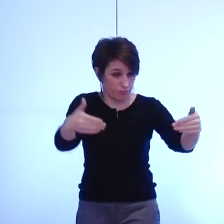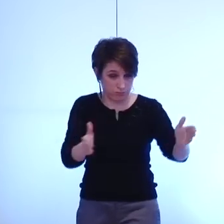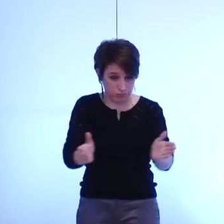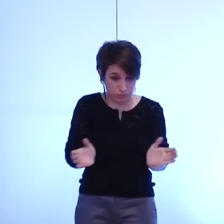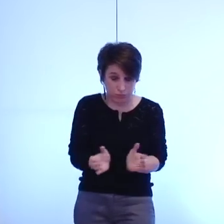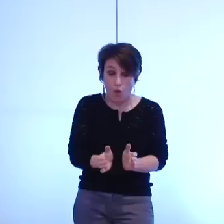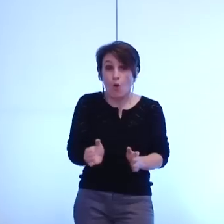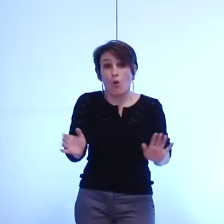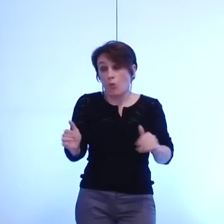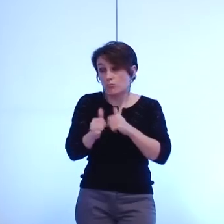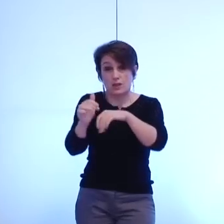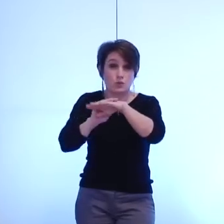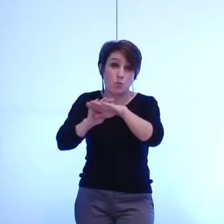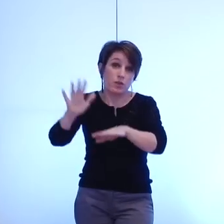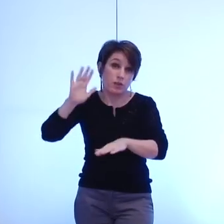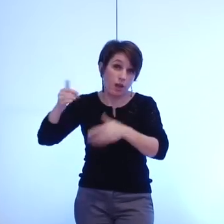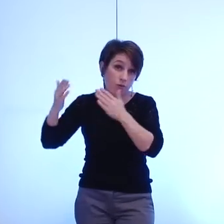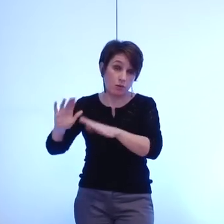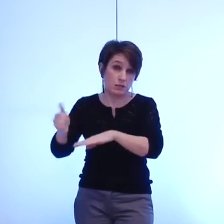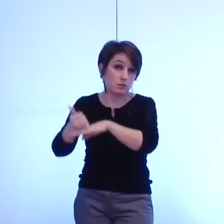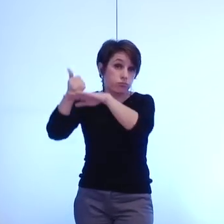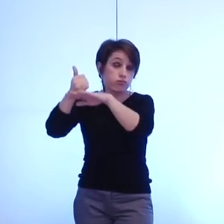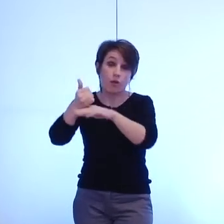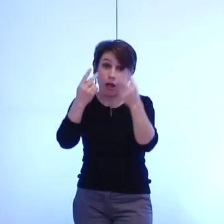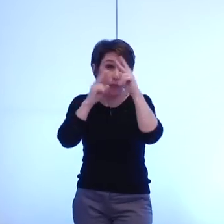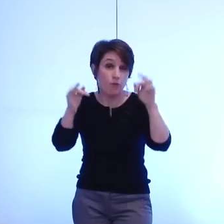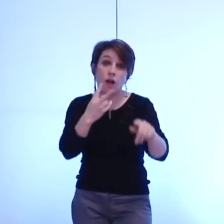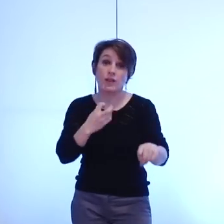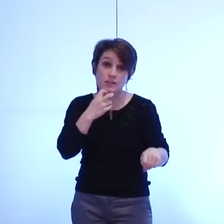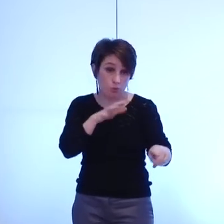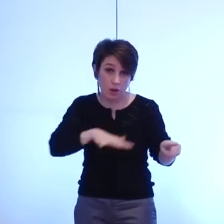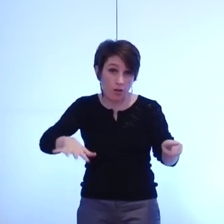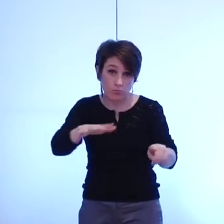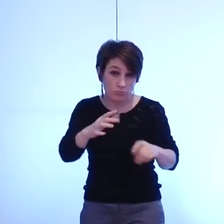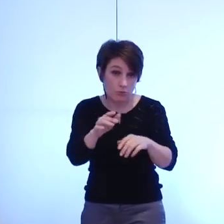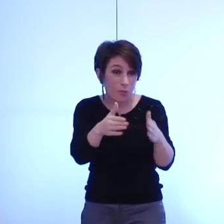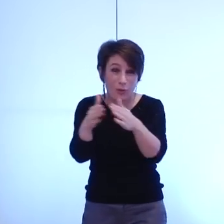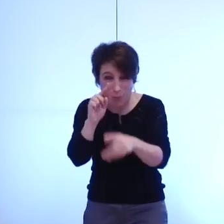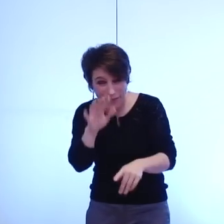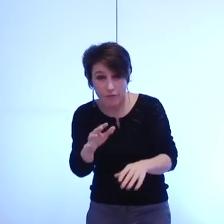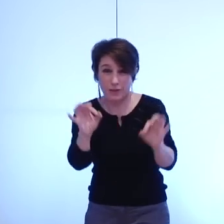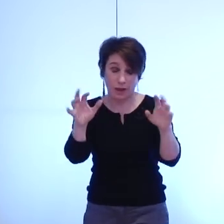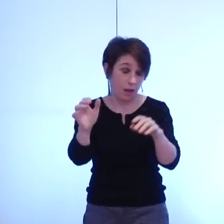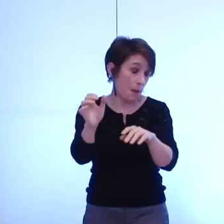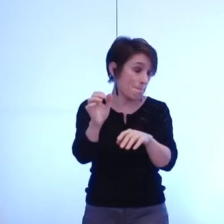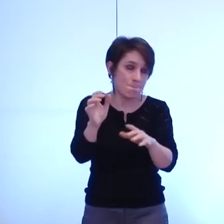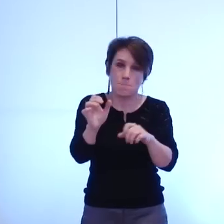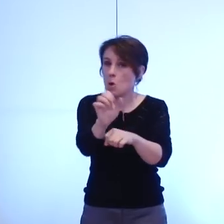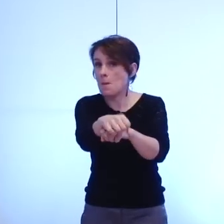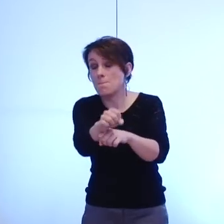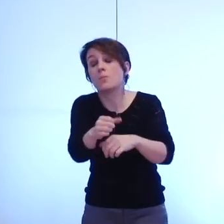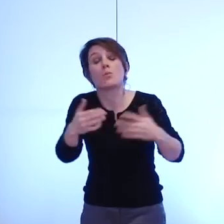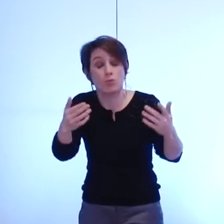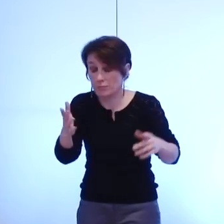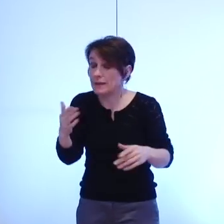la métropole et ce en dehors des citoyens dont on cause aujourd'hui bref peu importe c'est pas grave du passé faisons table rase et